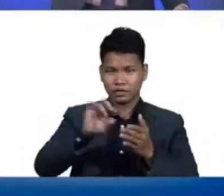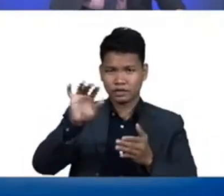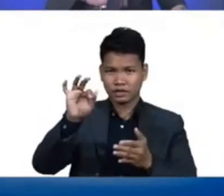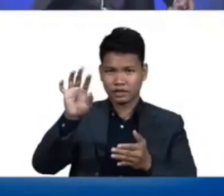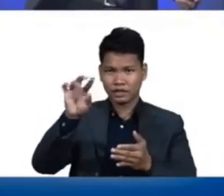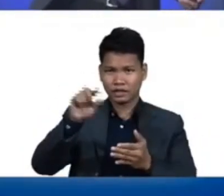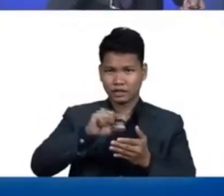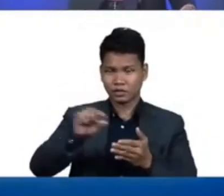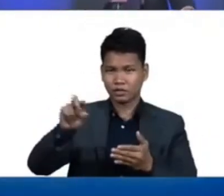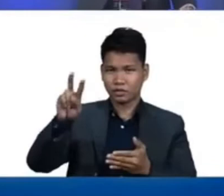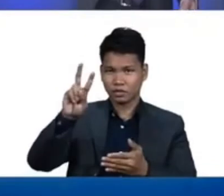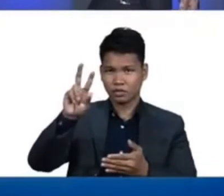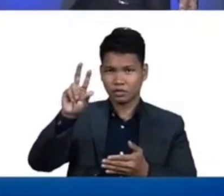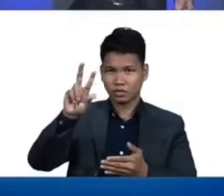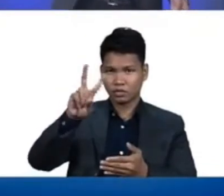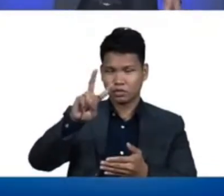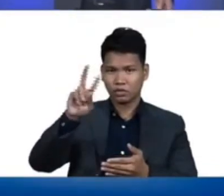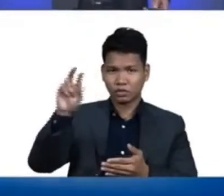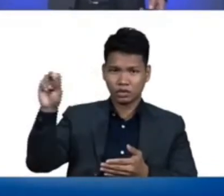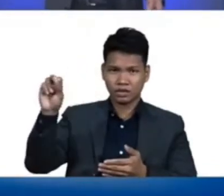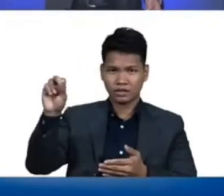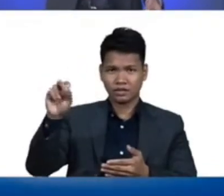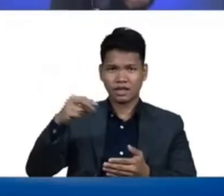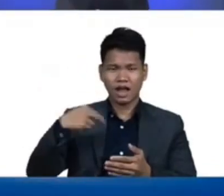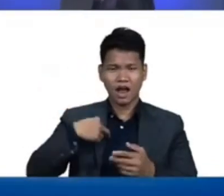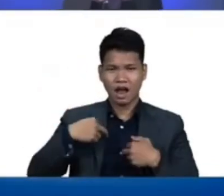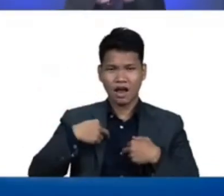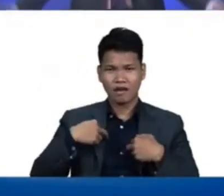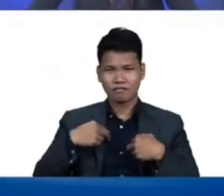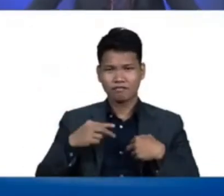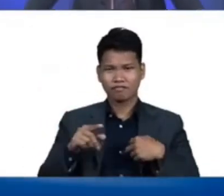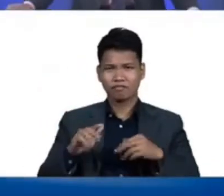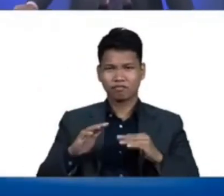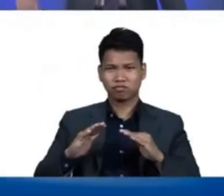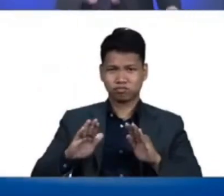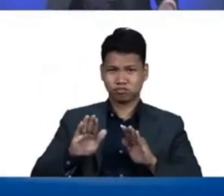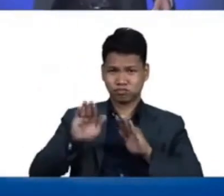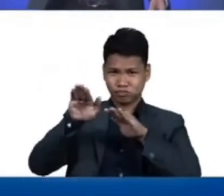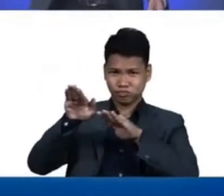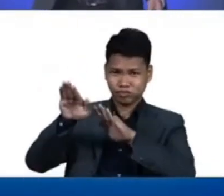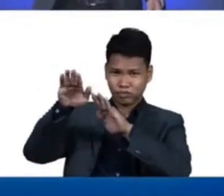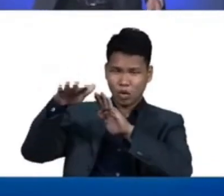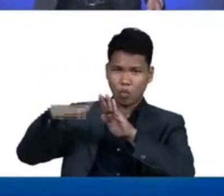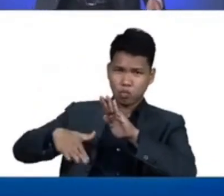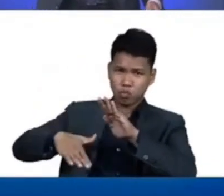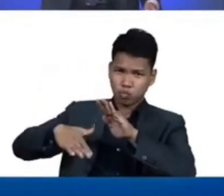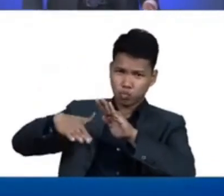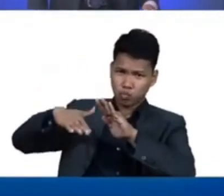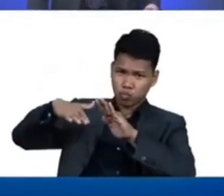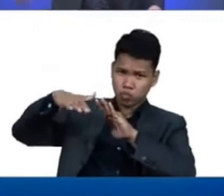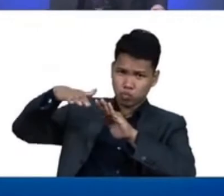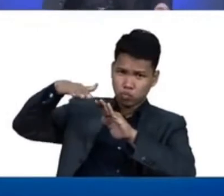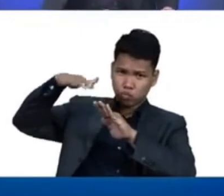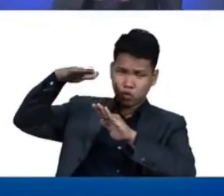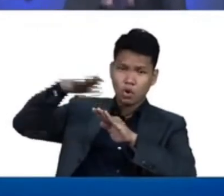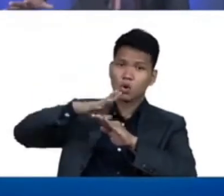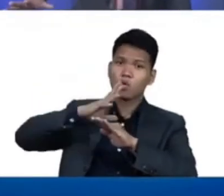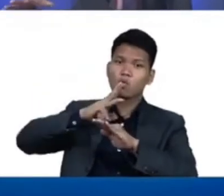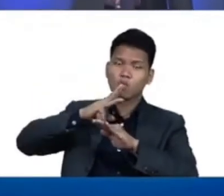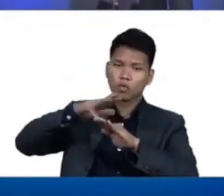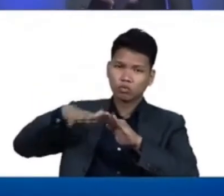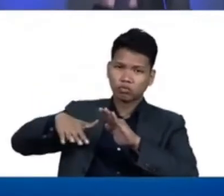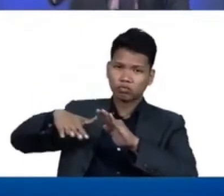waters prevailed exceedingly upon the earth and all the high hills that were under the whole heaven were